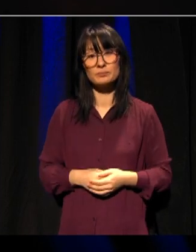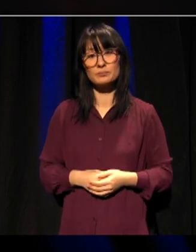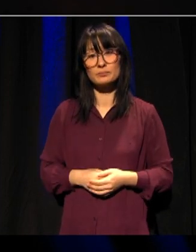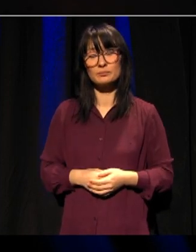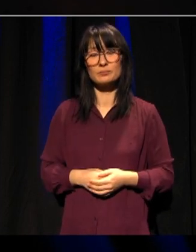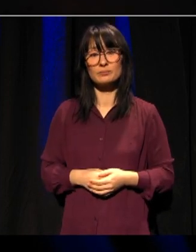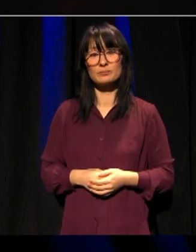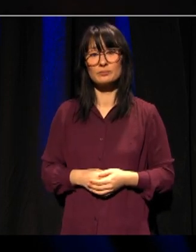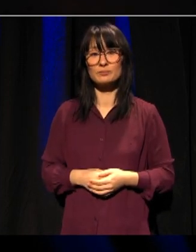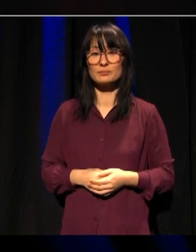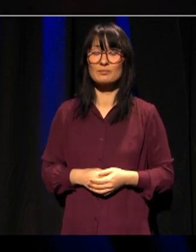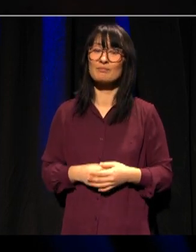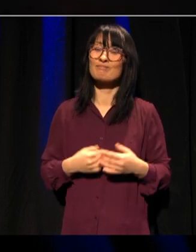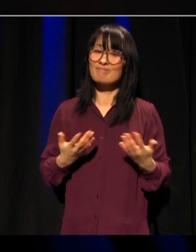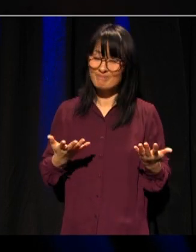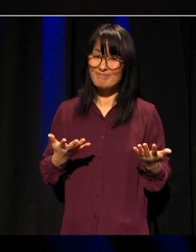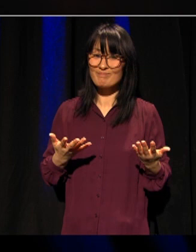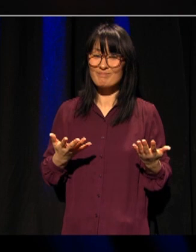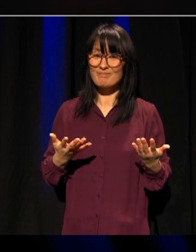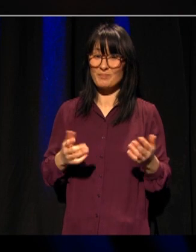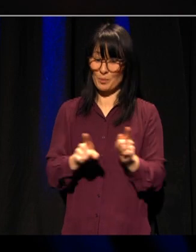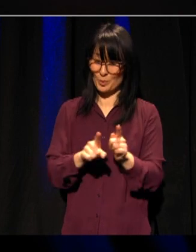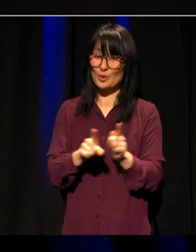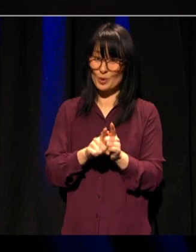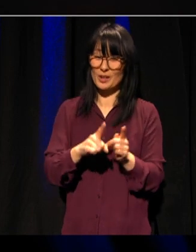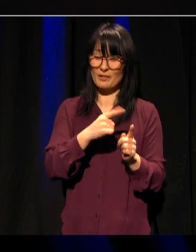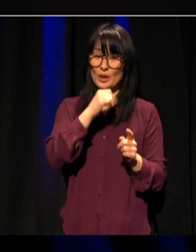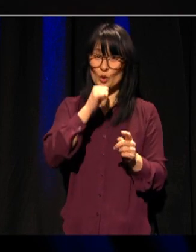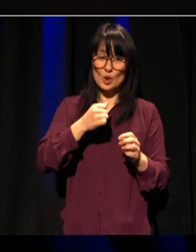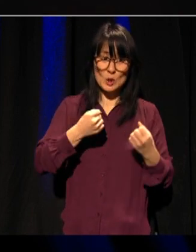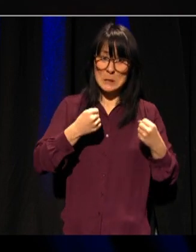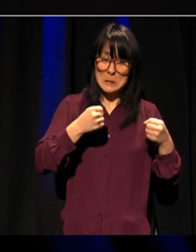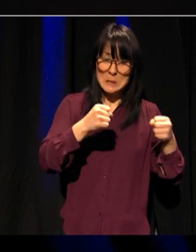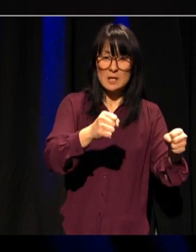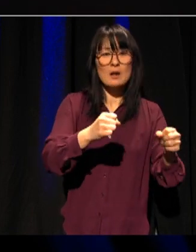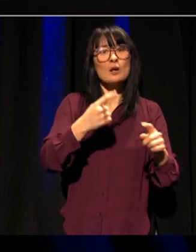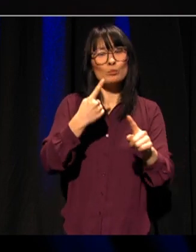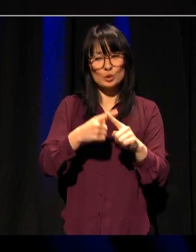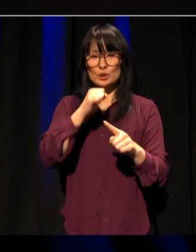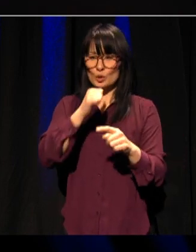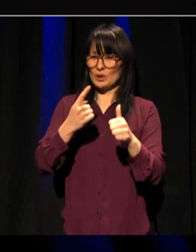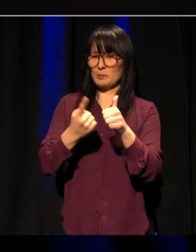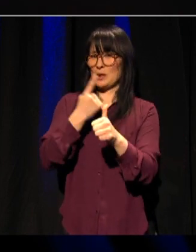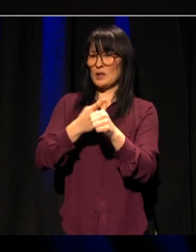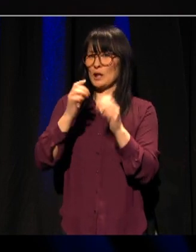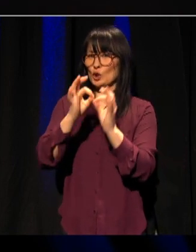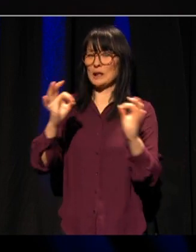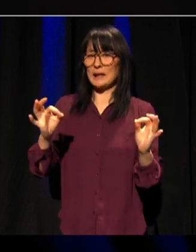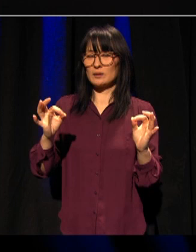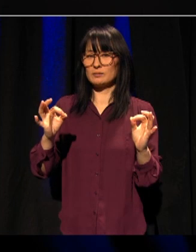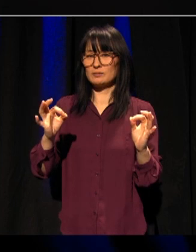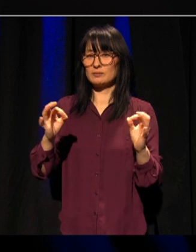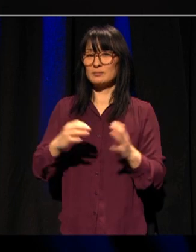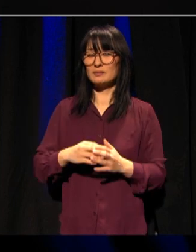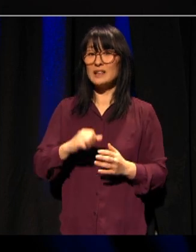Dette vil kreve stor innsats og tydelige prioriteringer. Men det vil koste mer å ikke